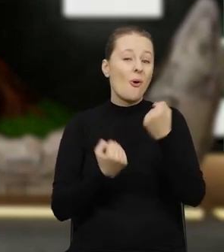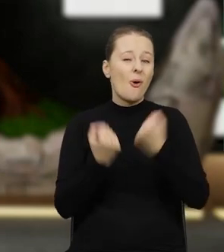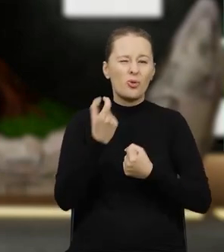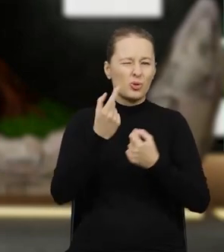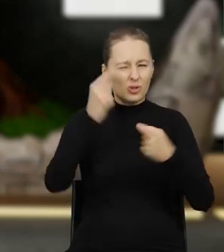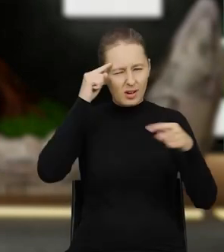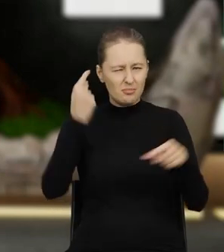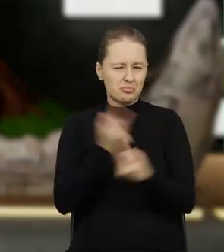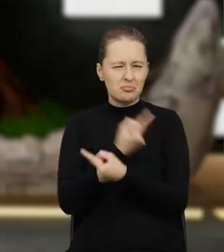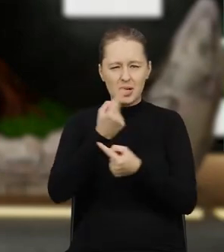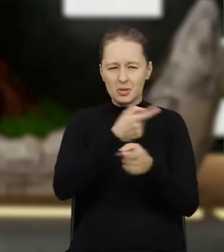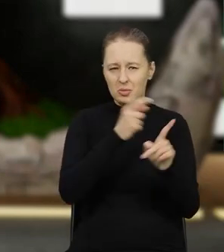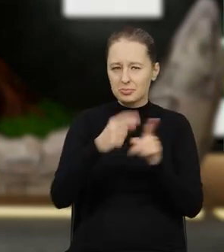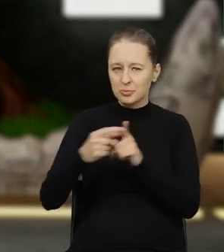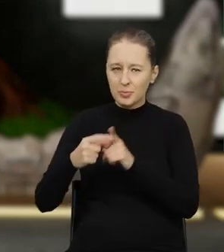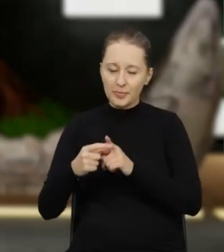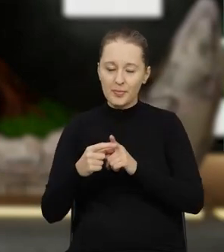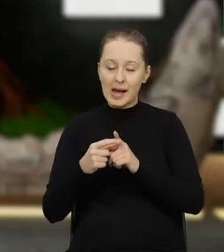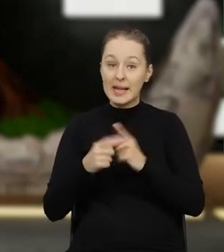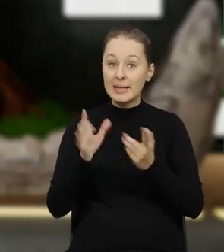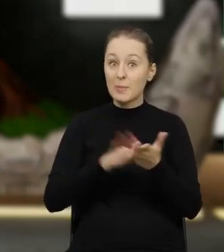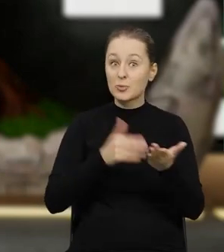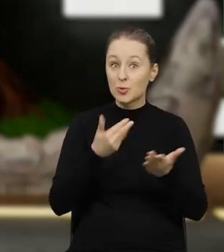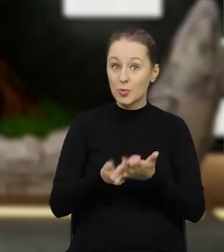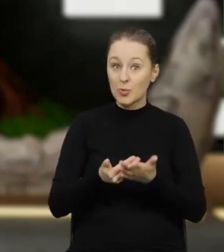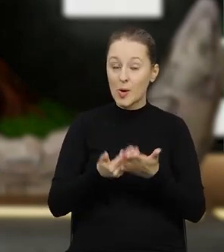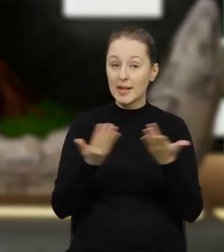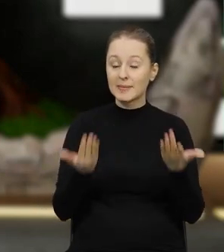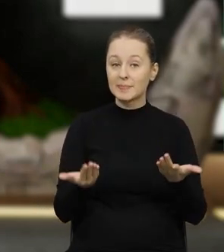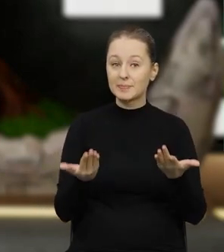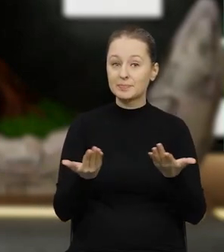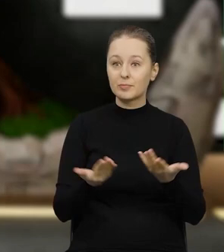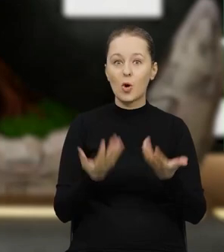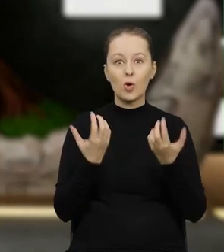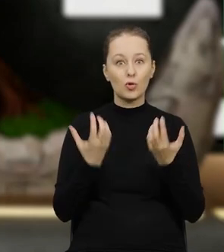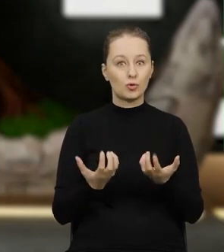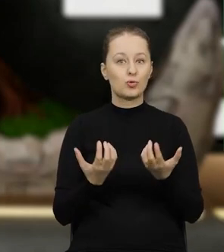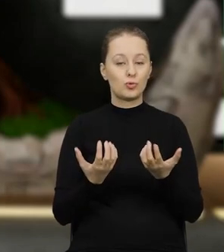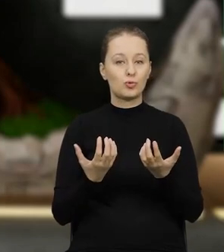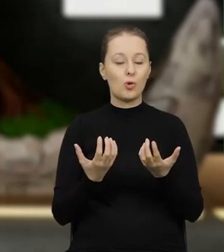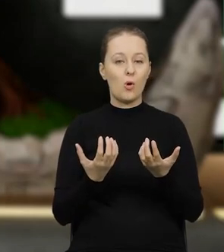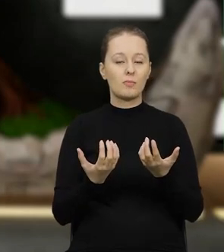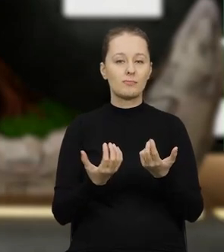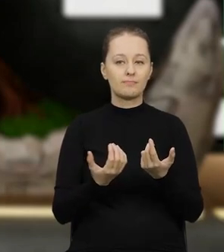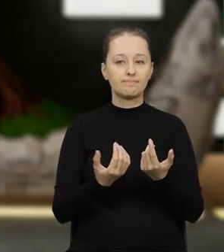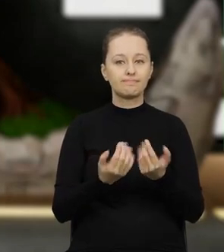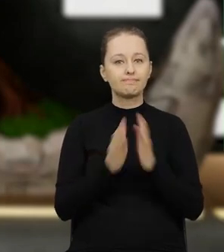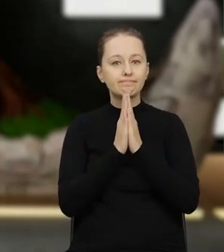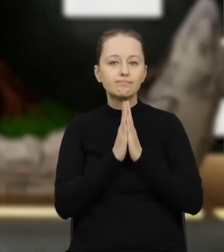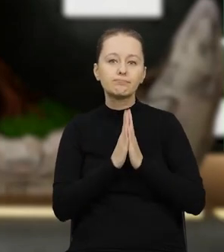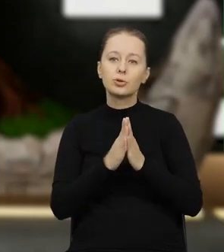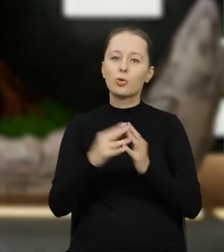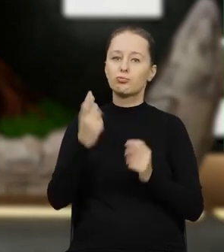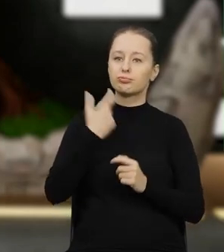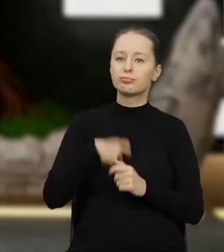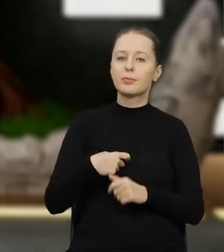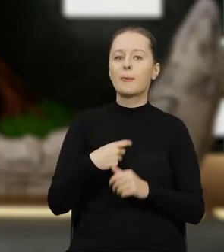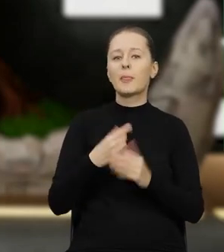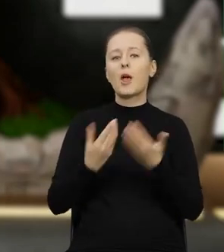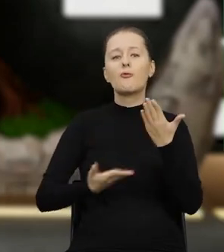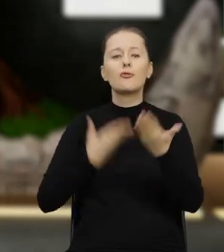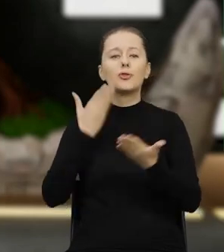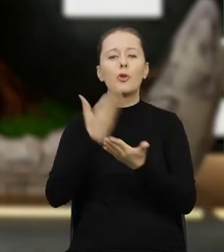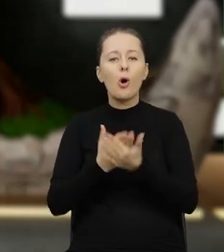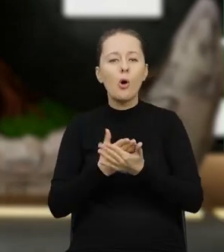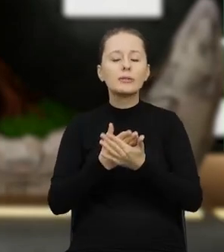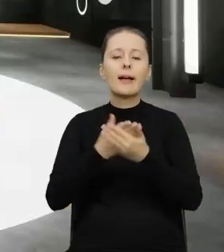troszkę mylą te pojęcia i na przykład zwracają się do nas z